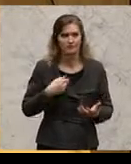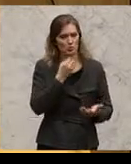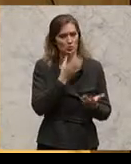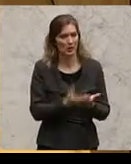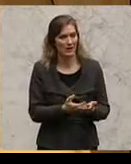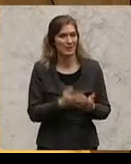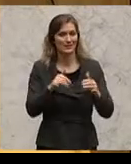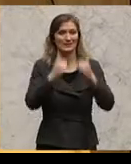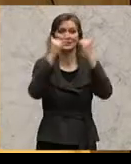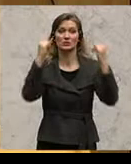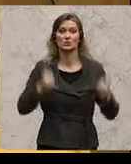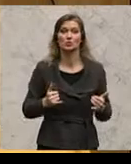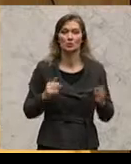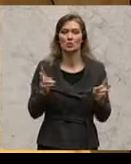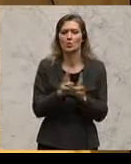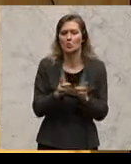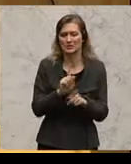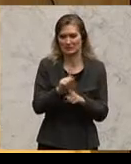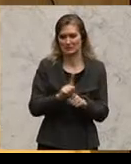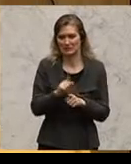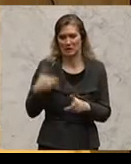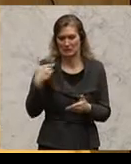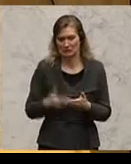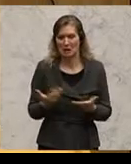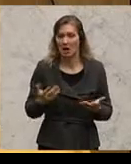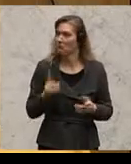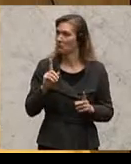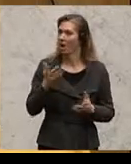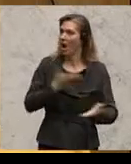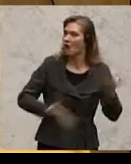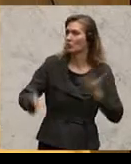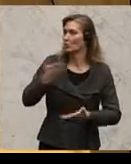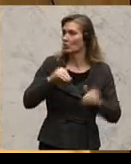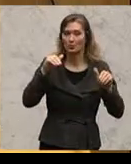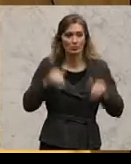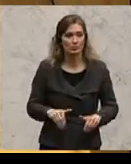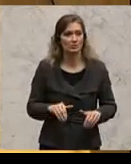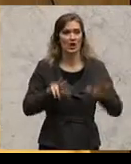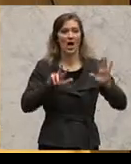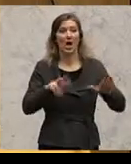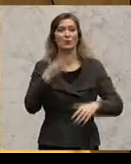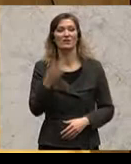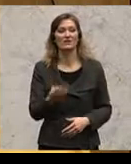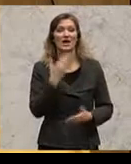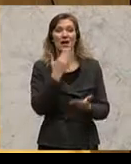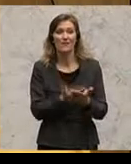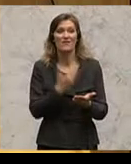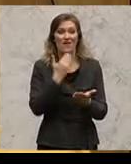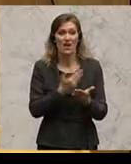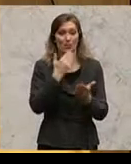Institut kurz besteht, aber dass absolut Handlungsbedarf ist und die 48 Empfehlungen, die